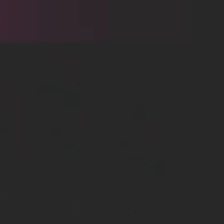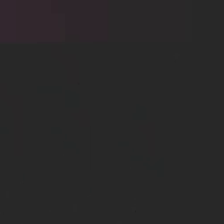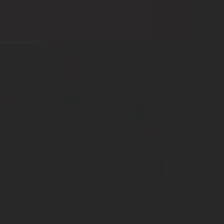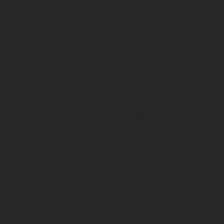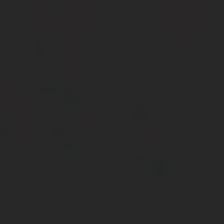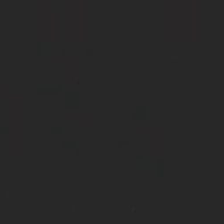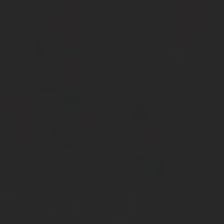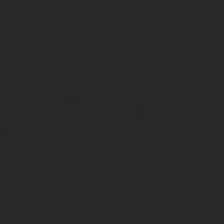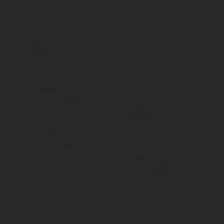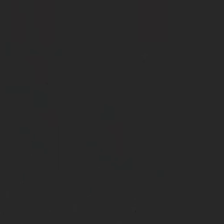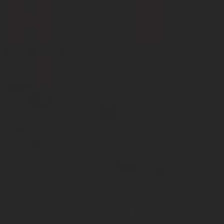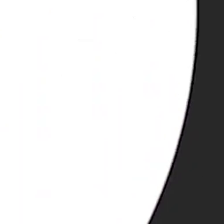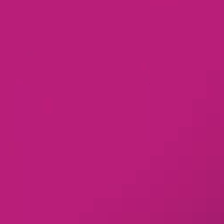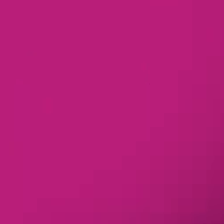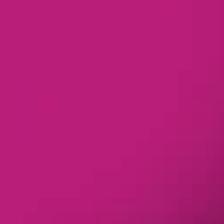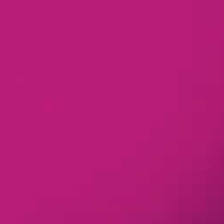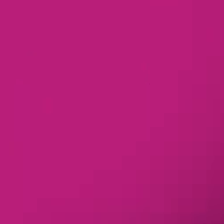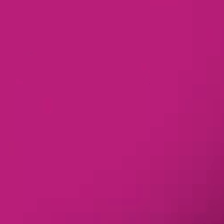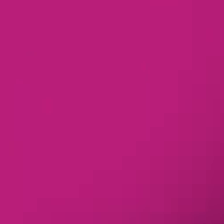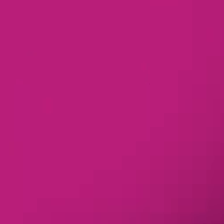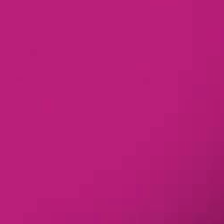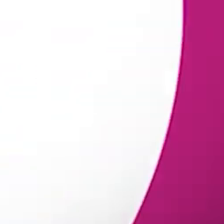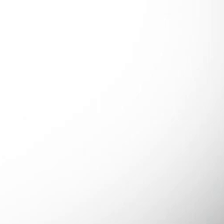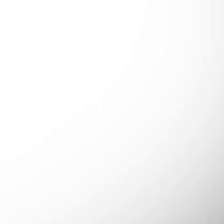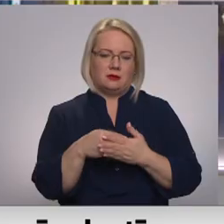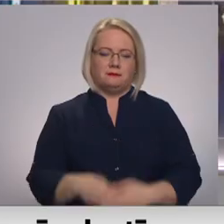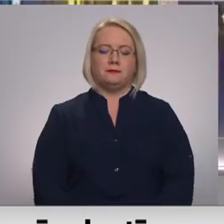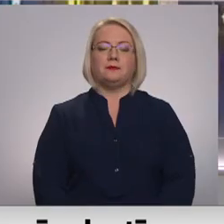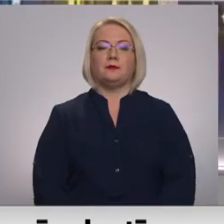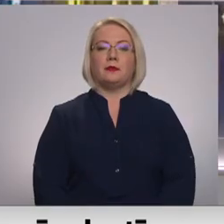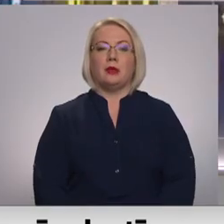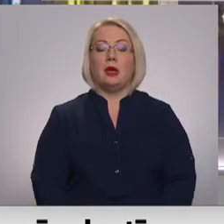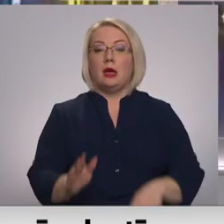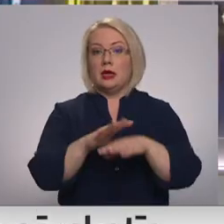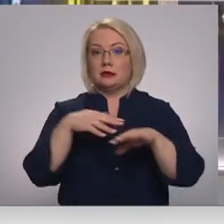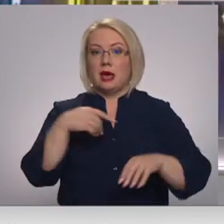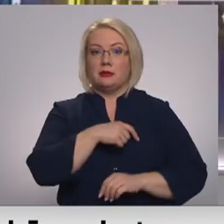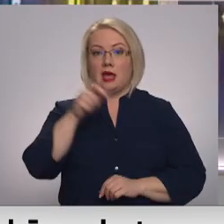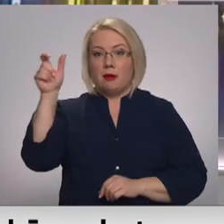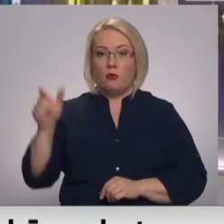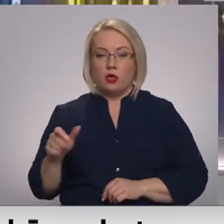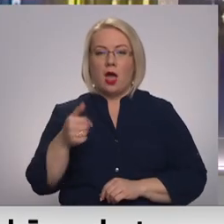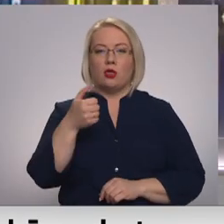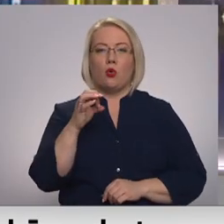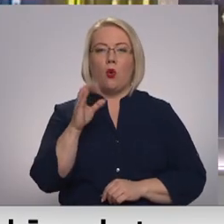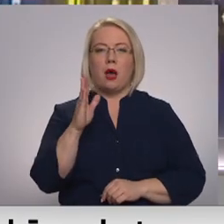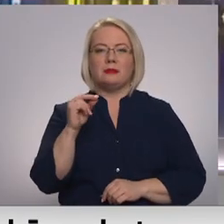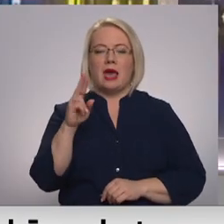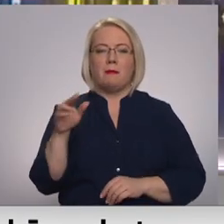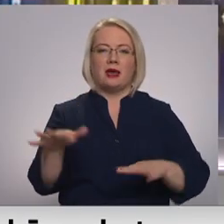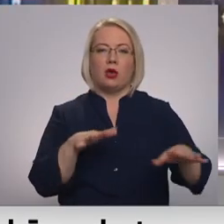Re, visi ēters ir te! Sājumas deputātā Alda Gobzēmē rīkotā